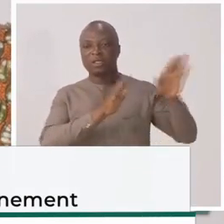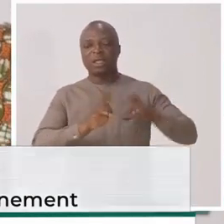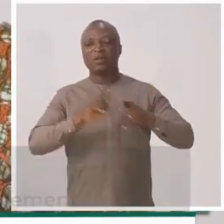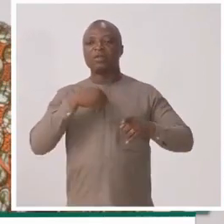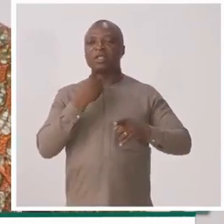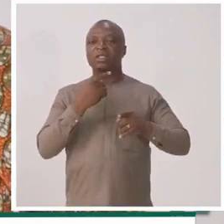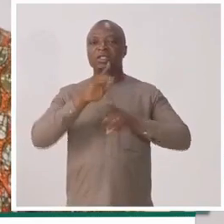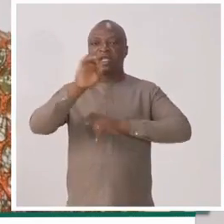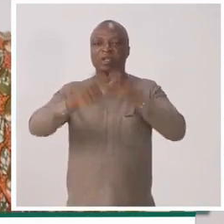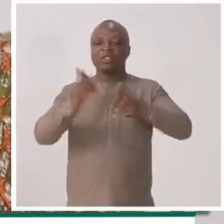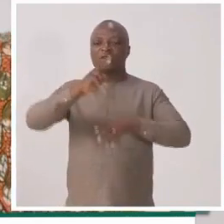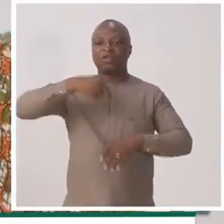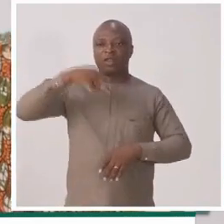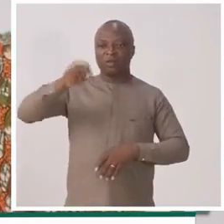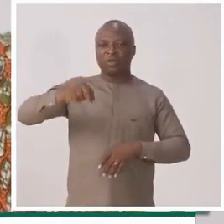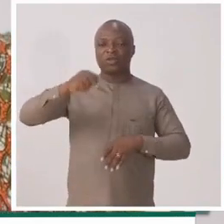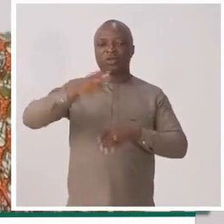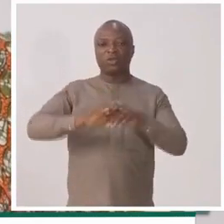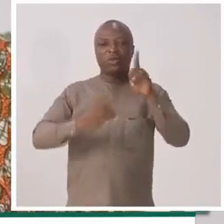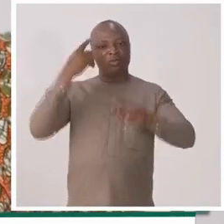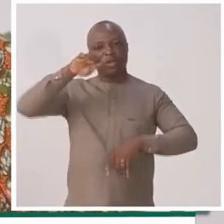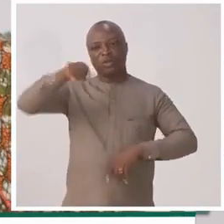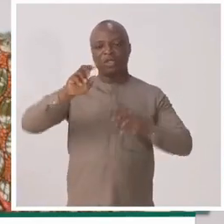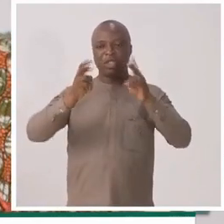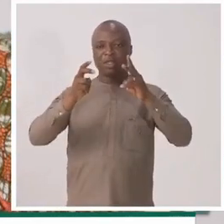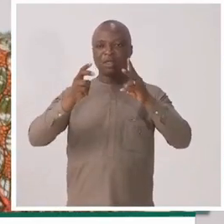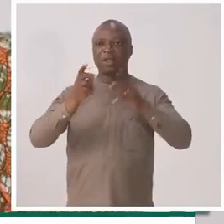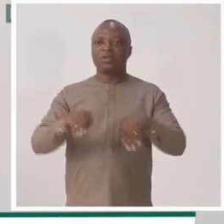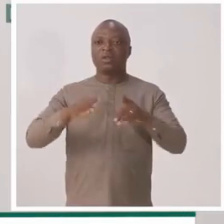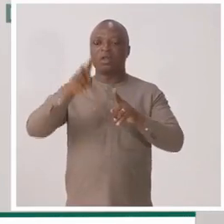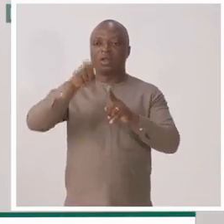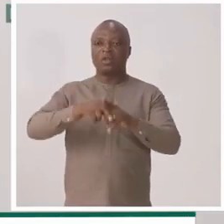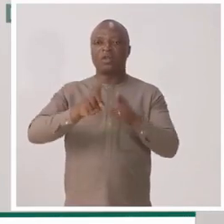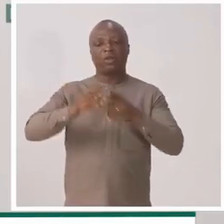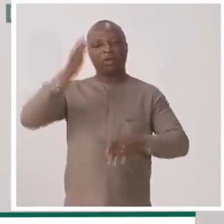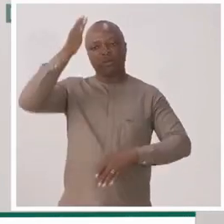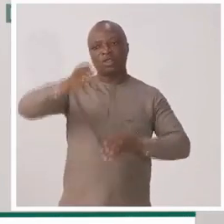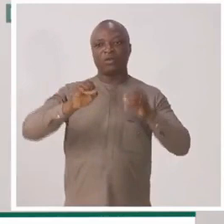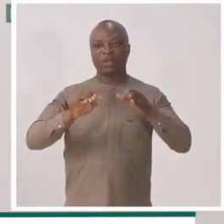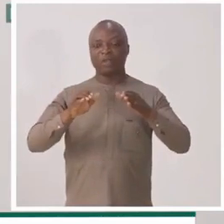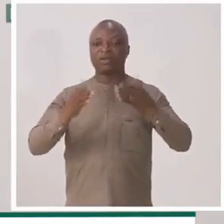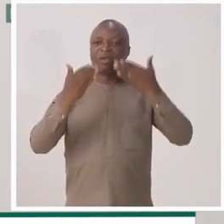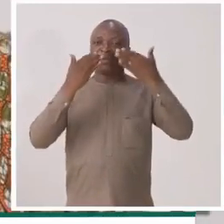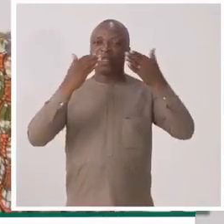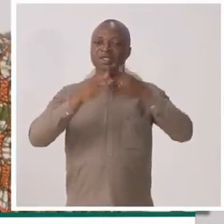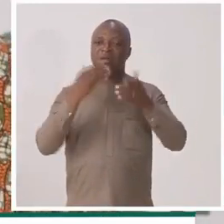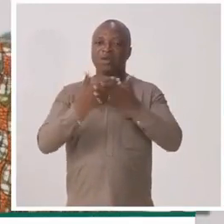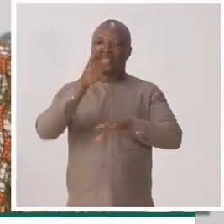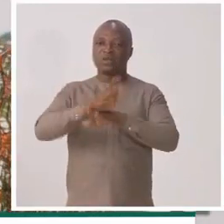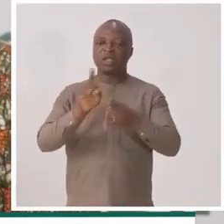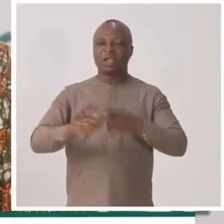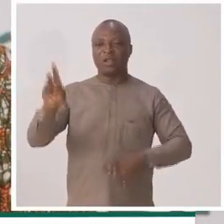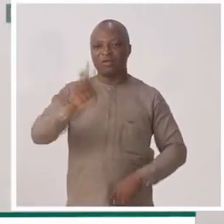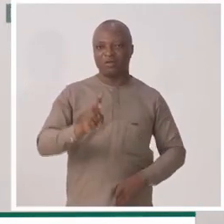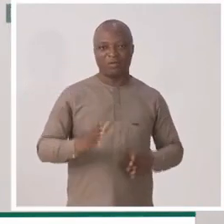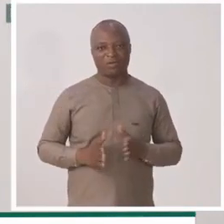hésiter à nous adresser des questions si vous en avez sur l'une ou l'autre des thématiques. Je vous donne rendez-vous à une prochaine occasion. Merci et